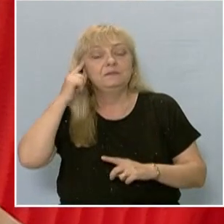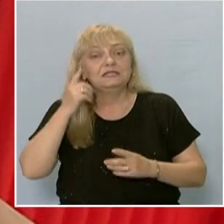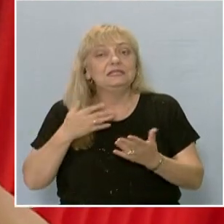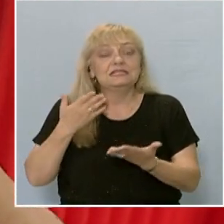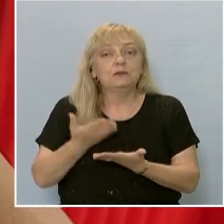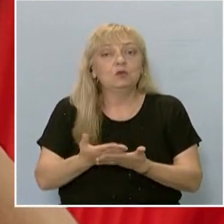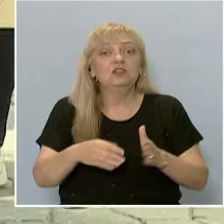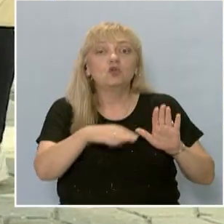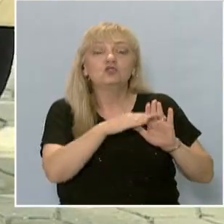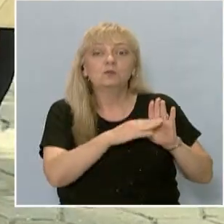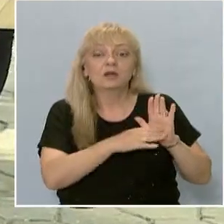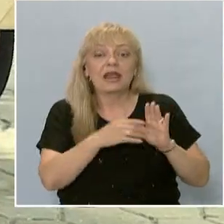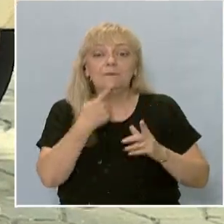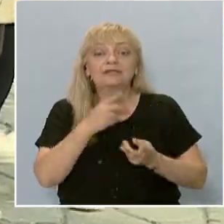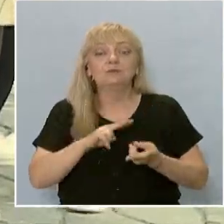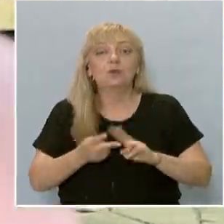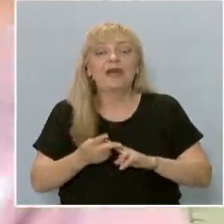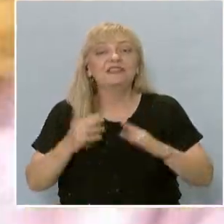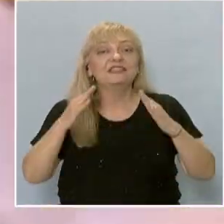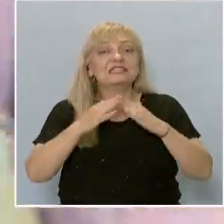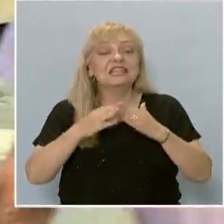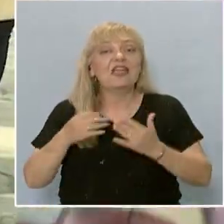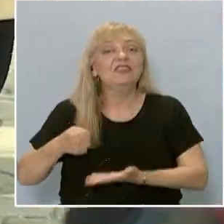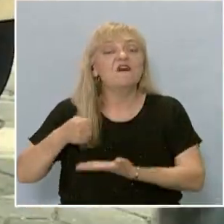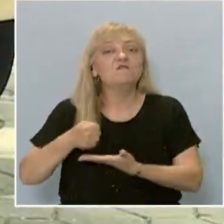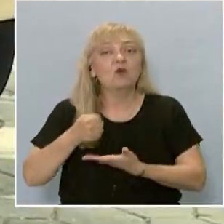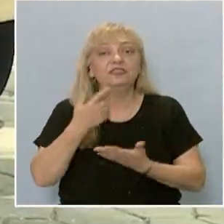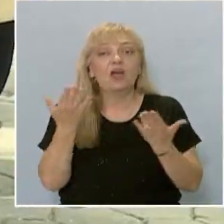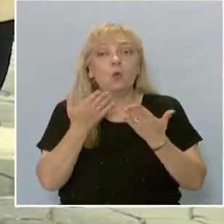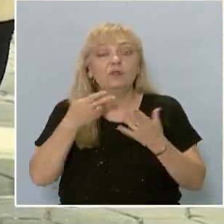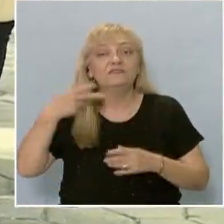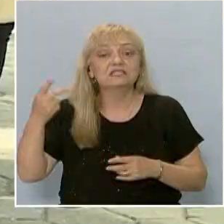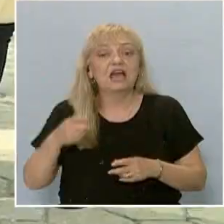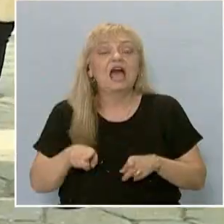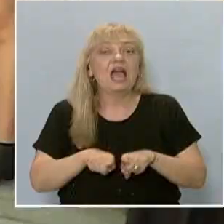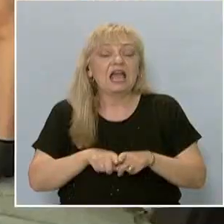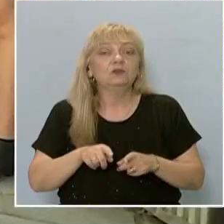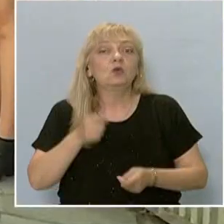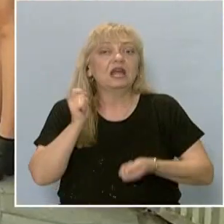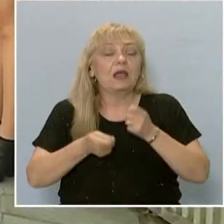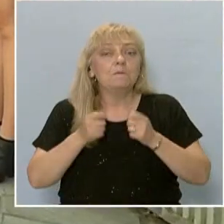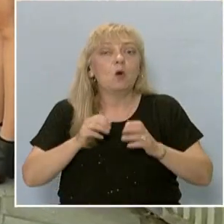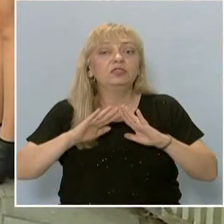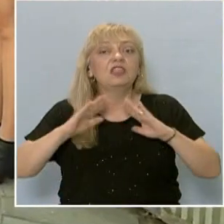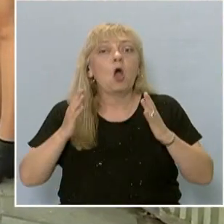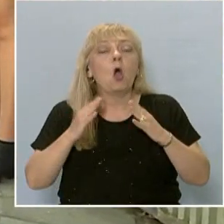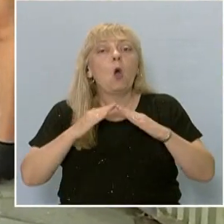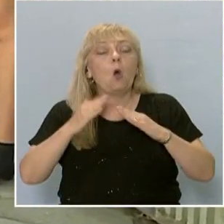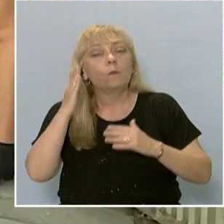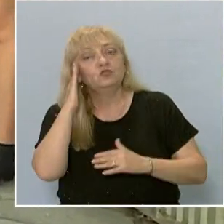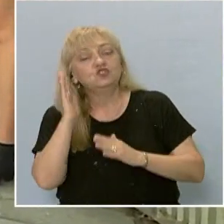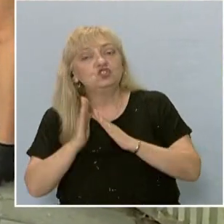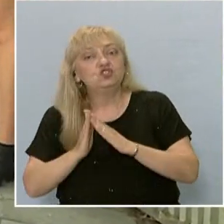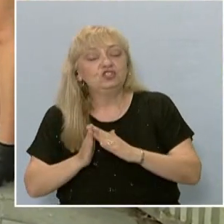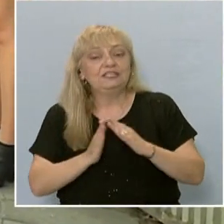обновяване на сградния фонд на университетите, подобна на тази, по която започнаха ремонти на общежитията. По време на срещата, ректорите